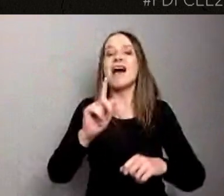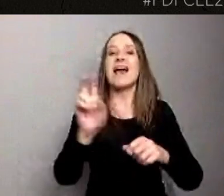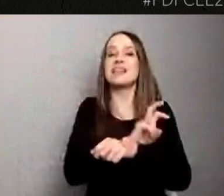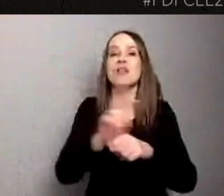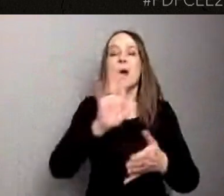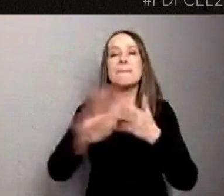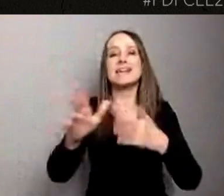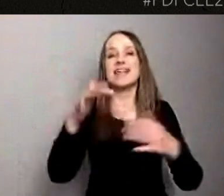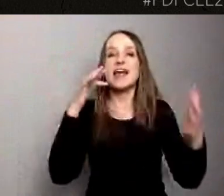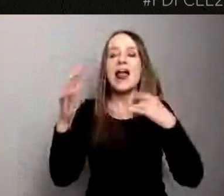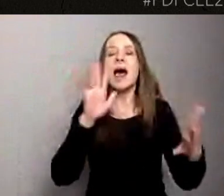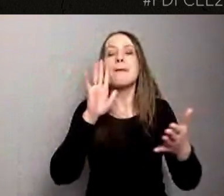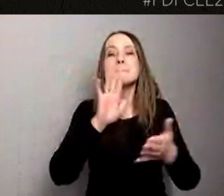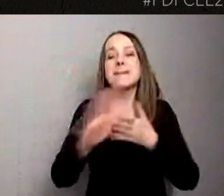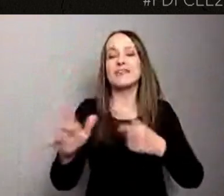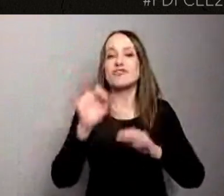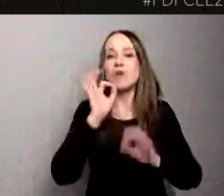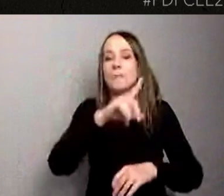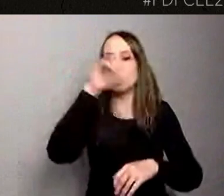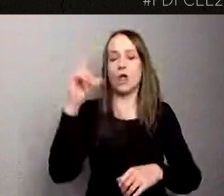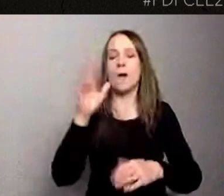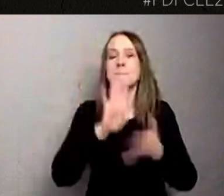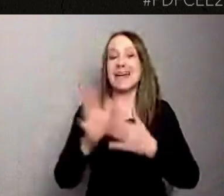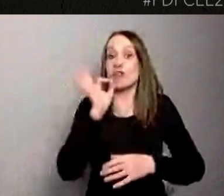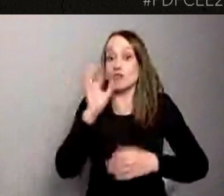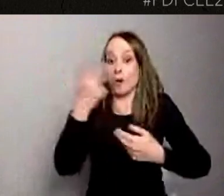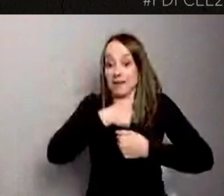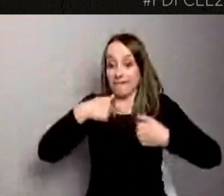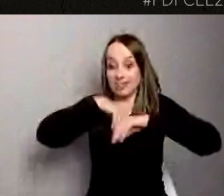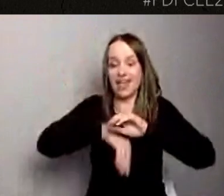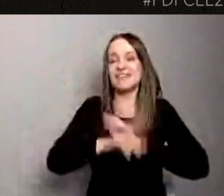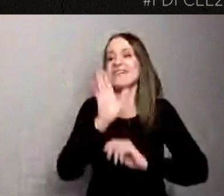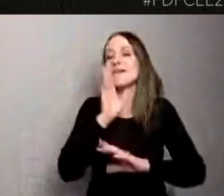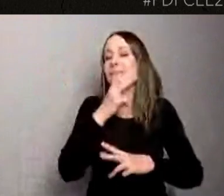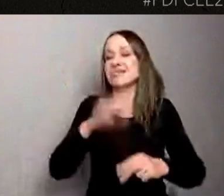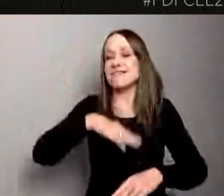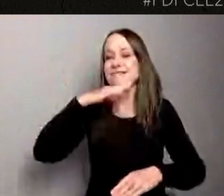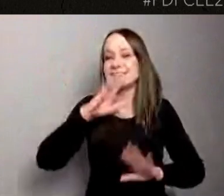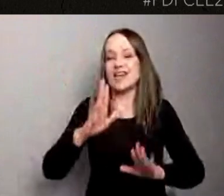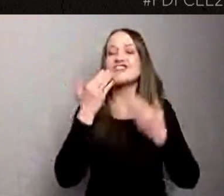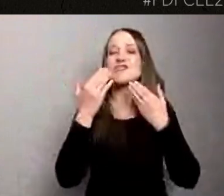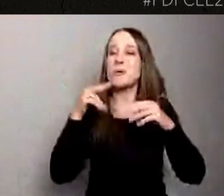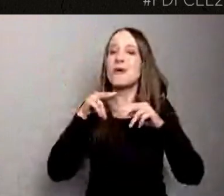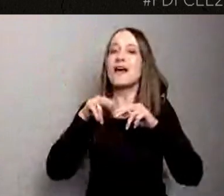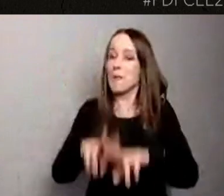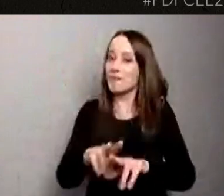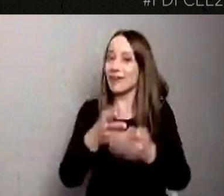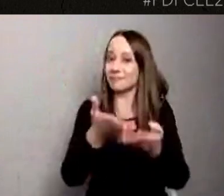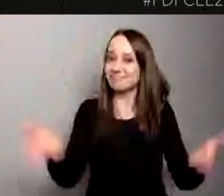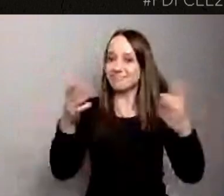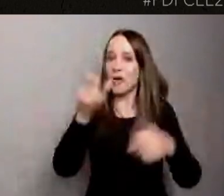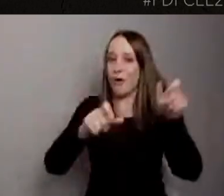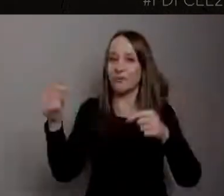dobra wśród nas chyba nam nie wystarczy. Dziękuję bardzo za udział. Dziękuję naszym panelistom i dzielmy się dobrem.